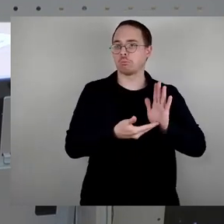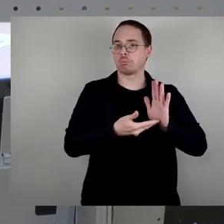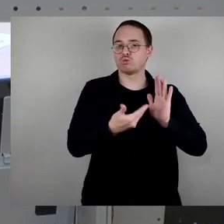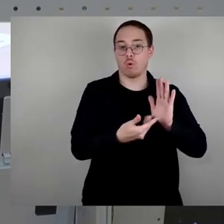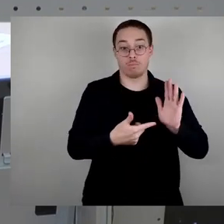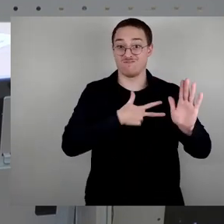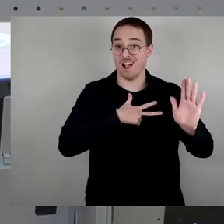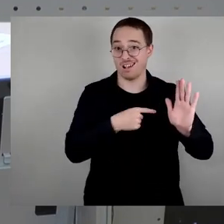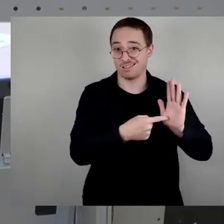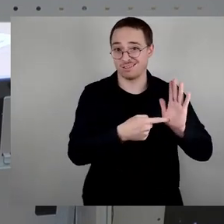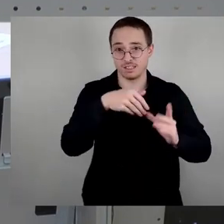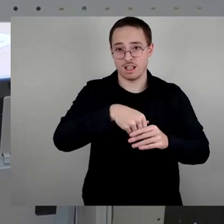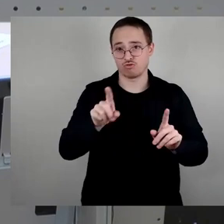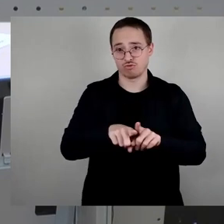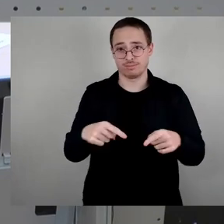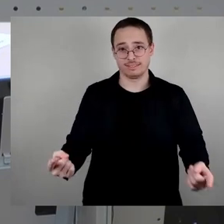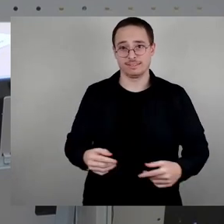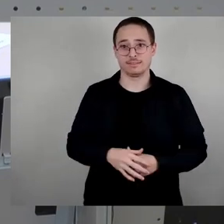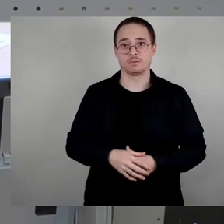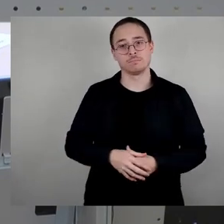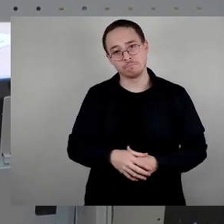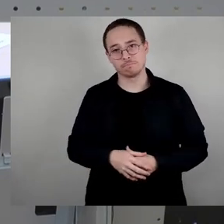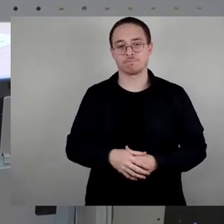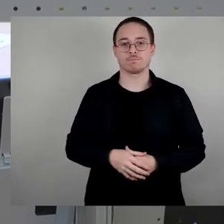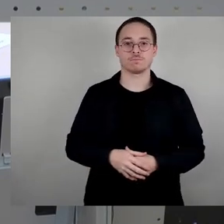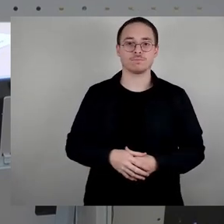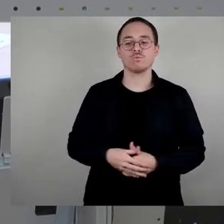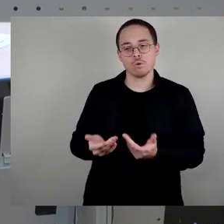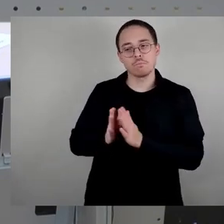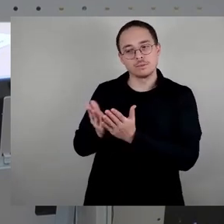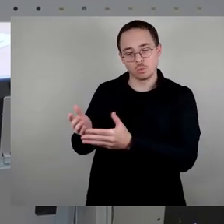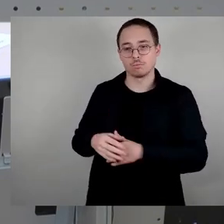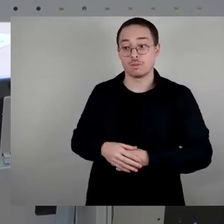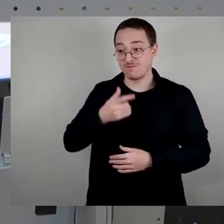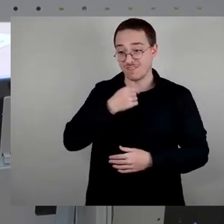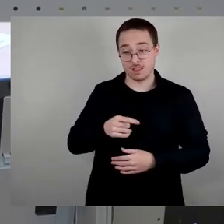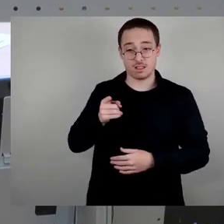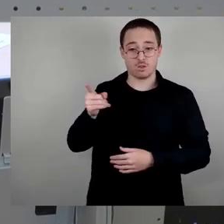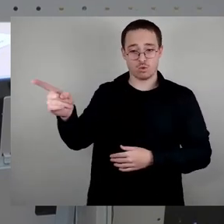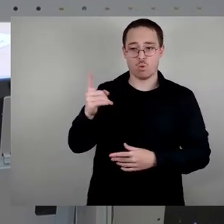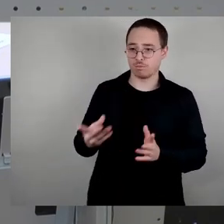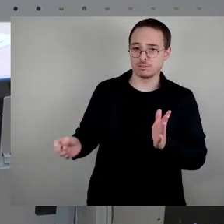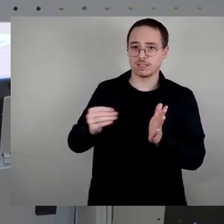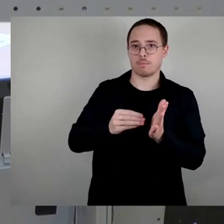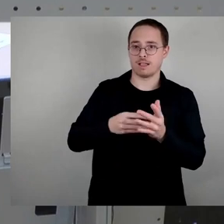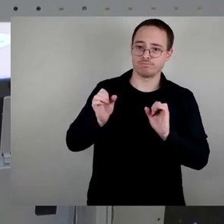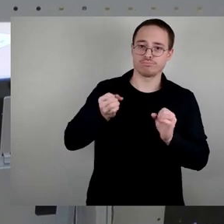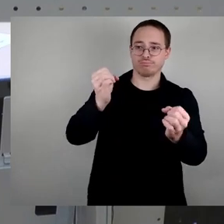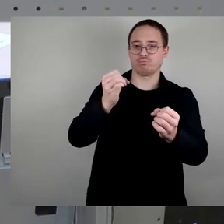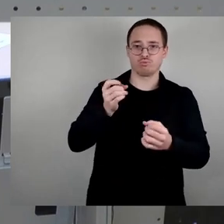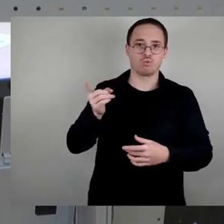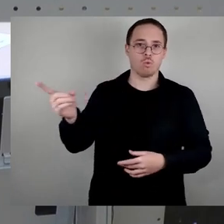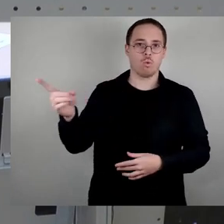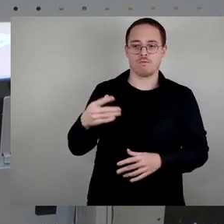sich mit diesem Thema auseinandersetzen, dann ist es vielleicht wichtig, sich auch nicht nur aktionistisch an einem 13. Februar mit einer Demonstration, mit Lautsprechern etc.